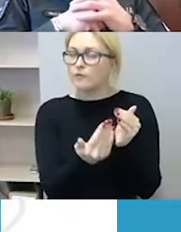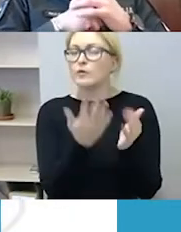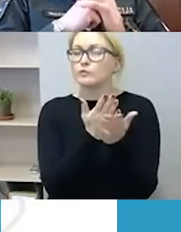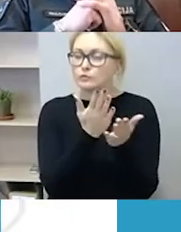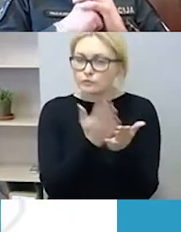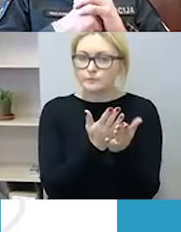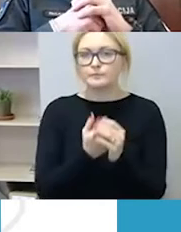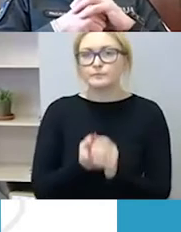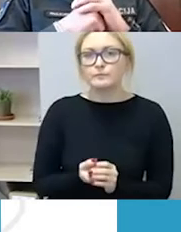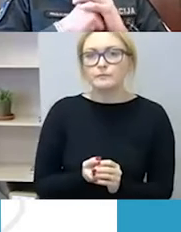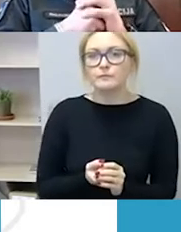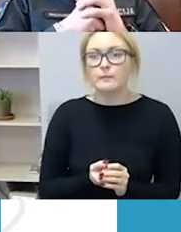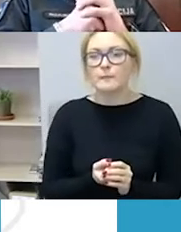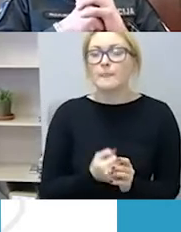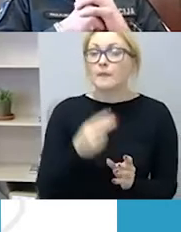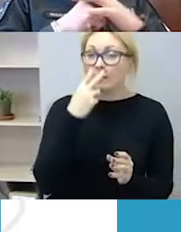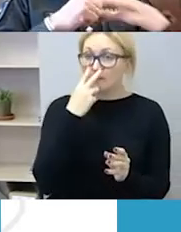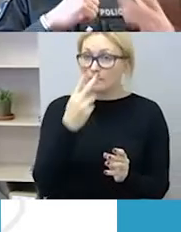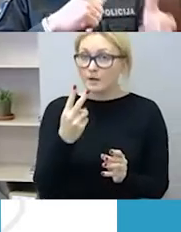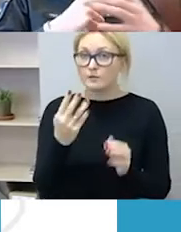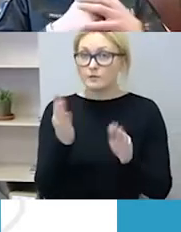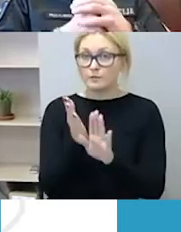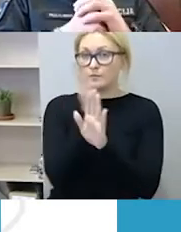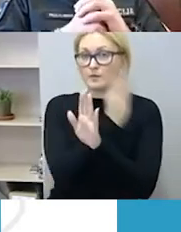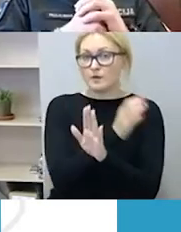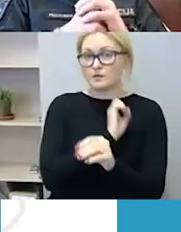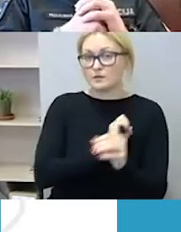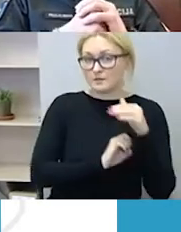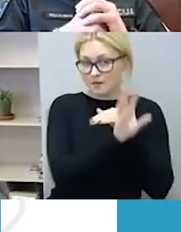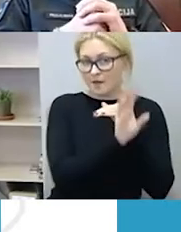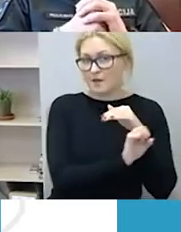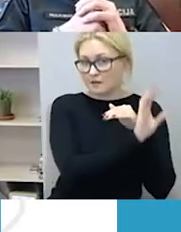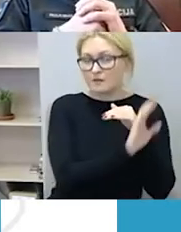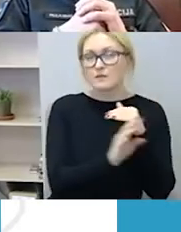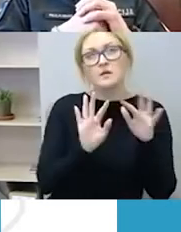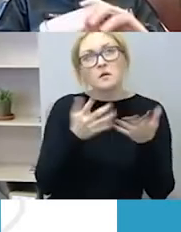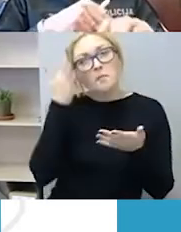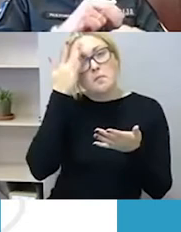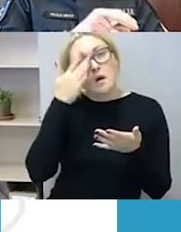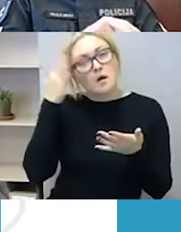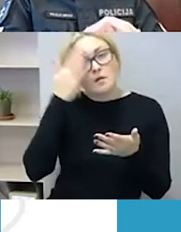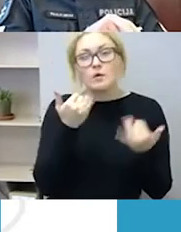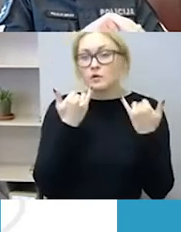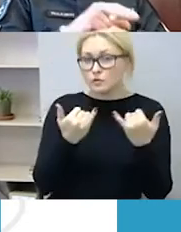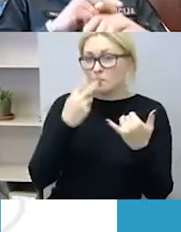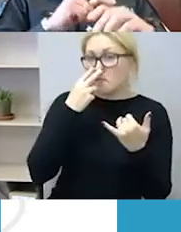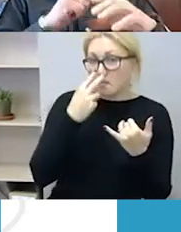tiesų, tos kelios praėtos skaidrės, na, privedė prie tokių pamastymų, kad šiandiengi matom, kad